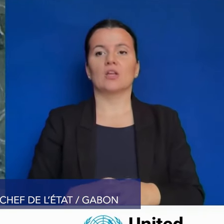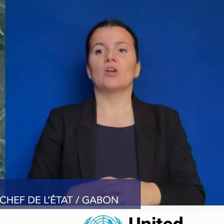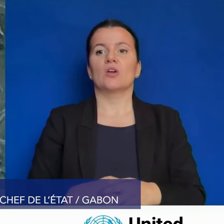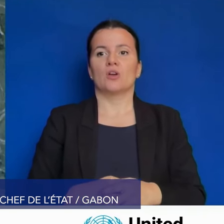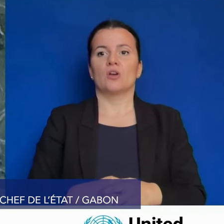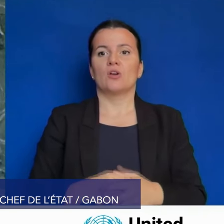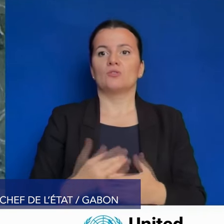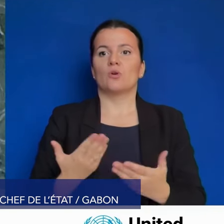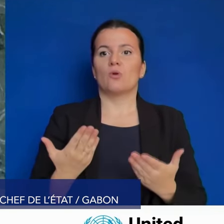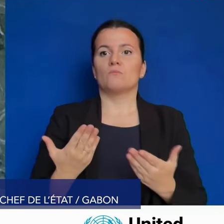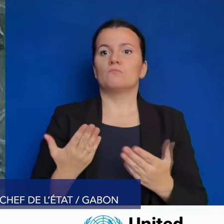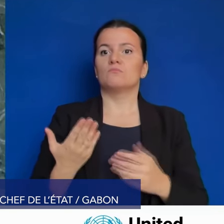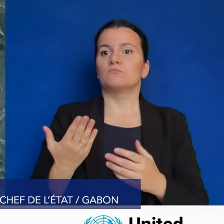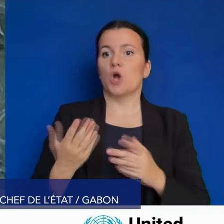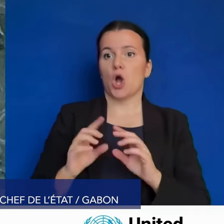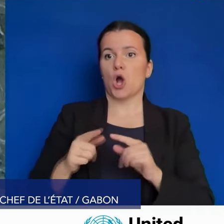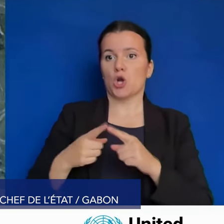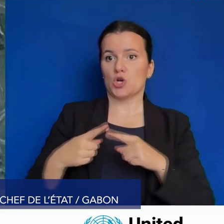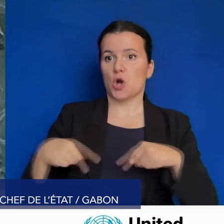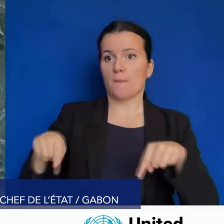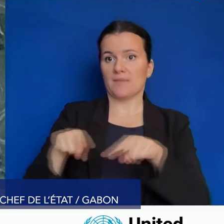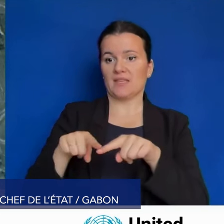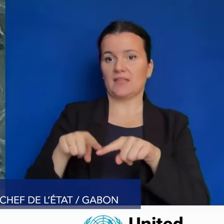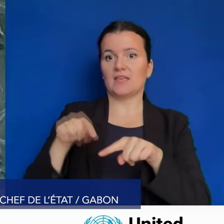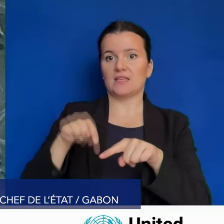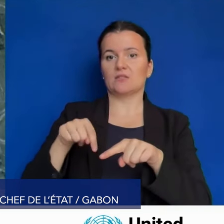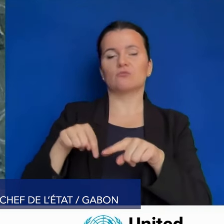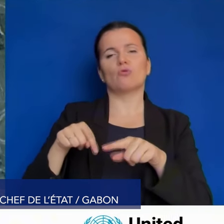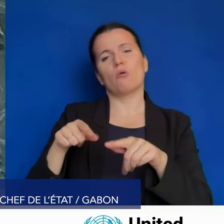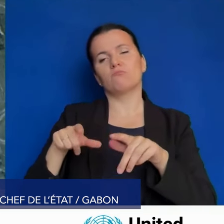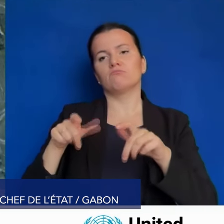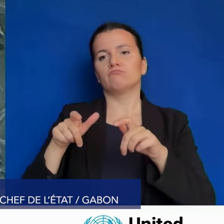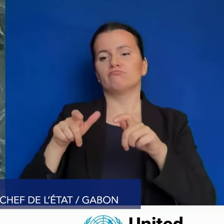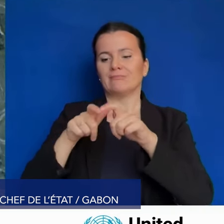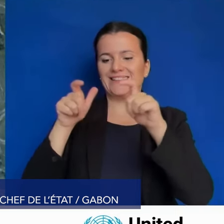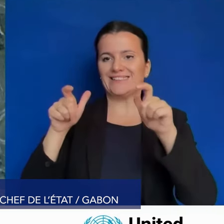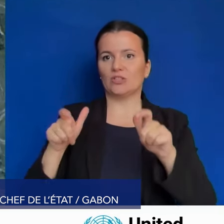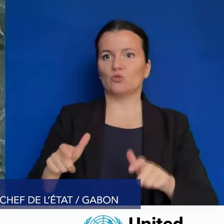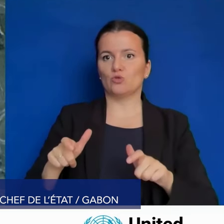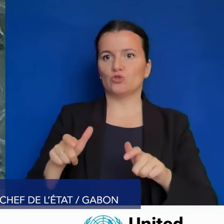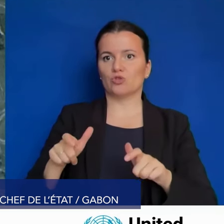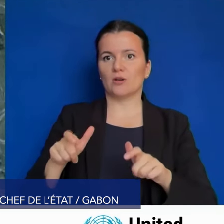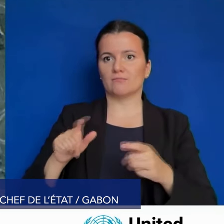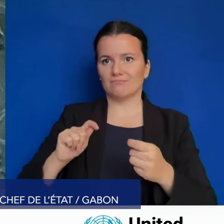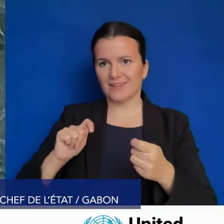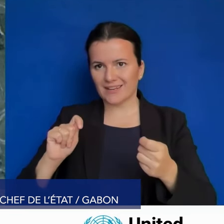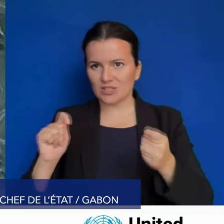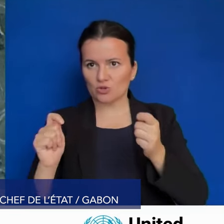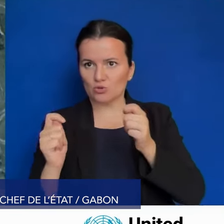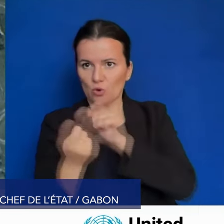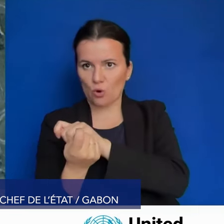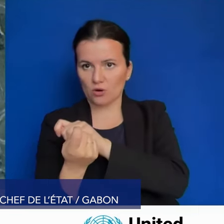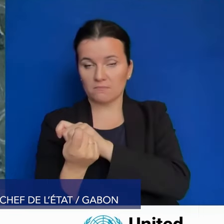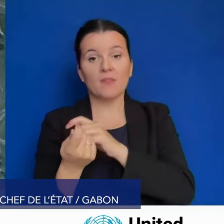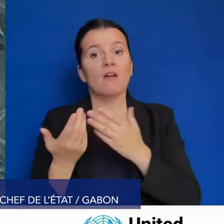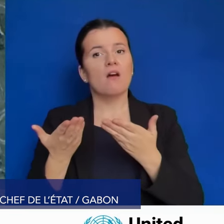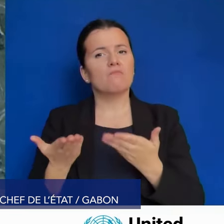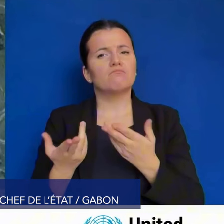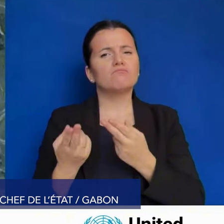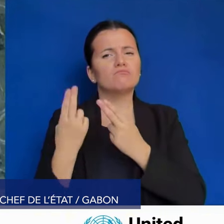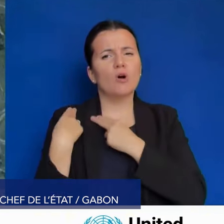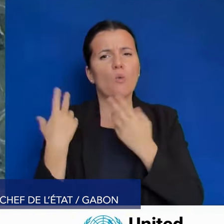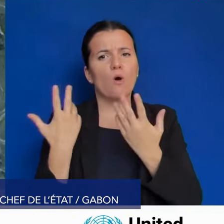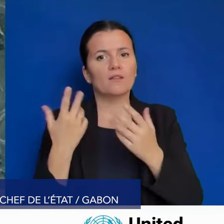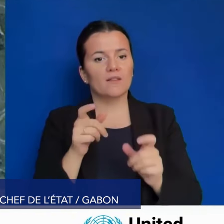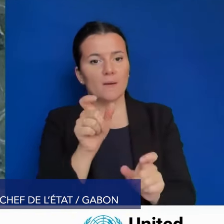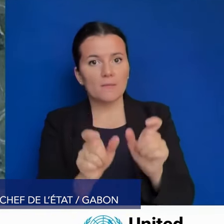non seulement sa volonté de restaurer les droits fondamentaux des citoyens, mais aussi d'implémenter les réformes significatives